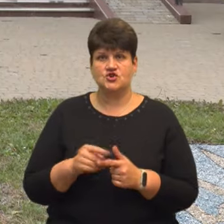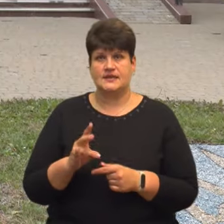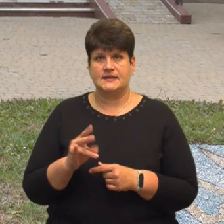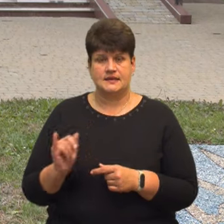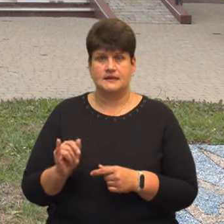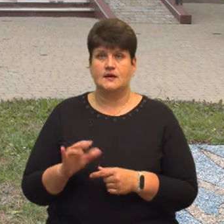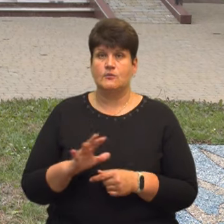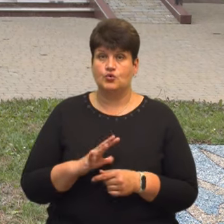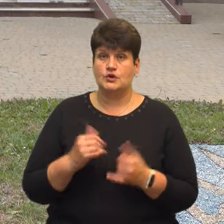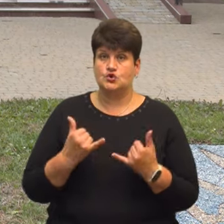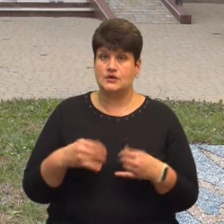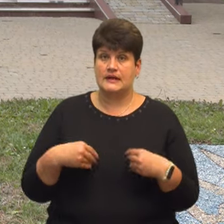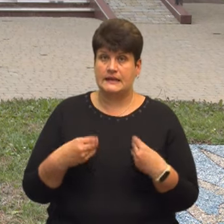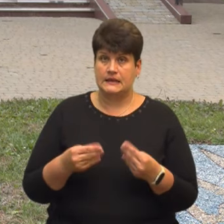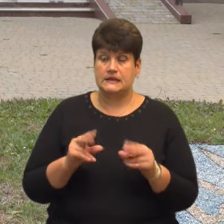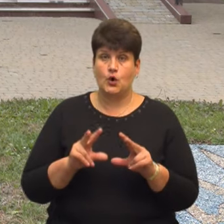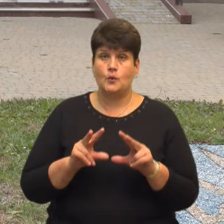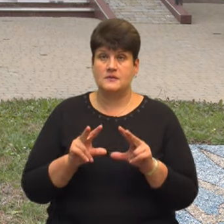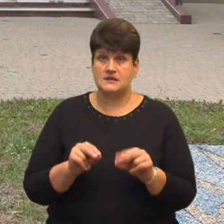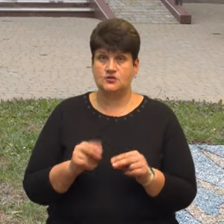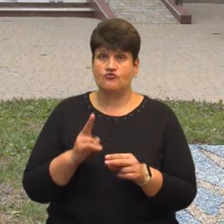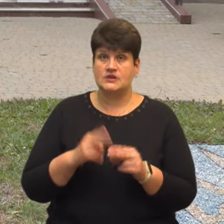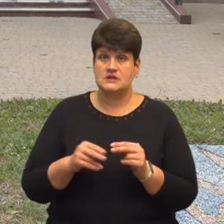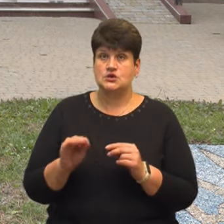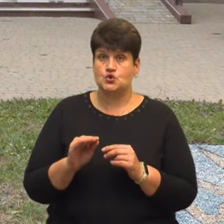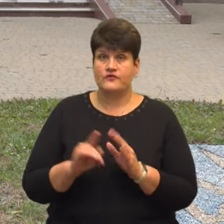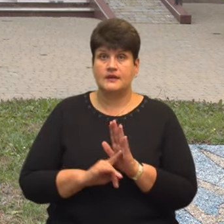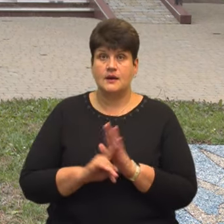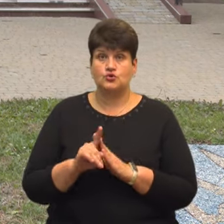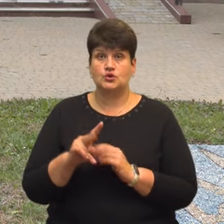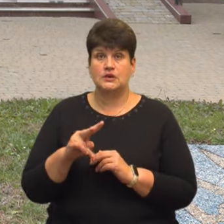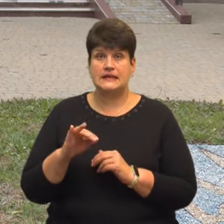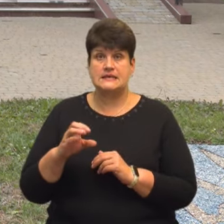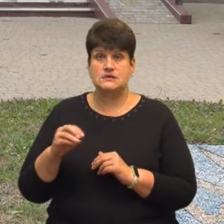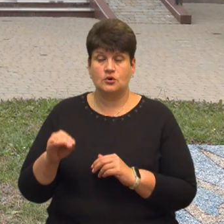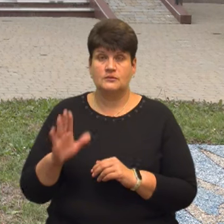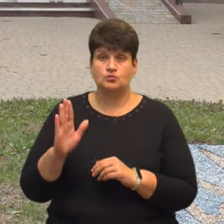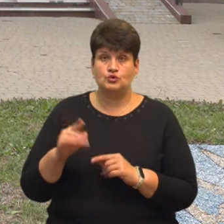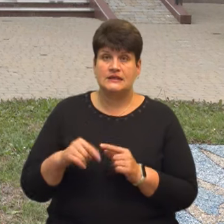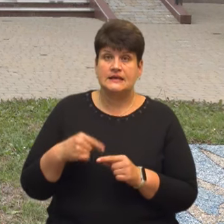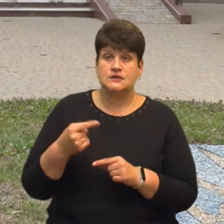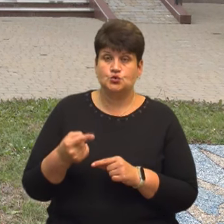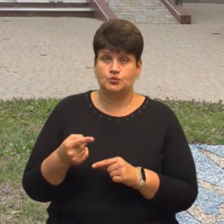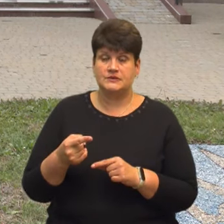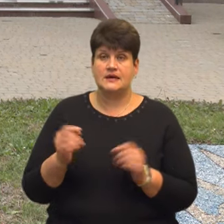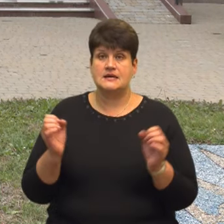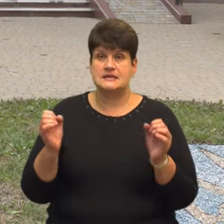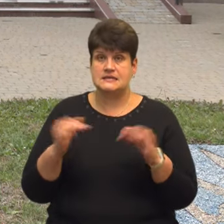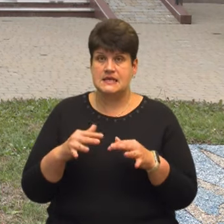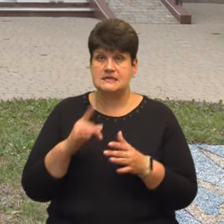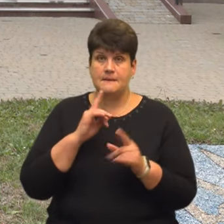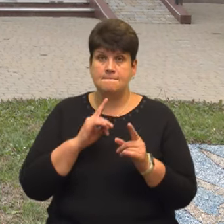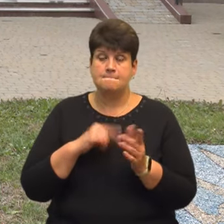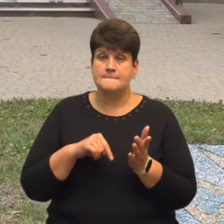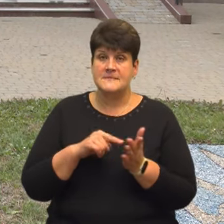сьогодні надана обіцянка, що в кінці жовтня, на початку листопада буде наступна сесія міської ради, де